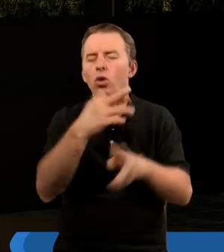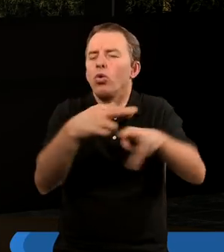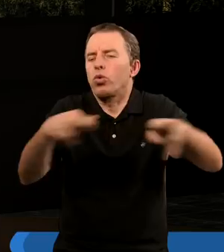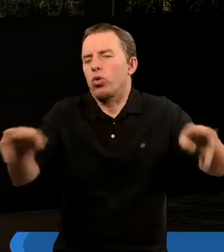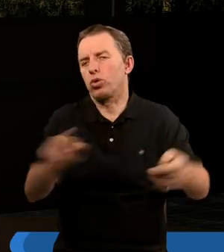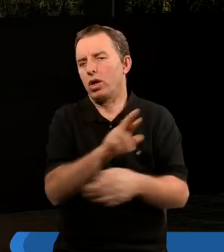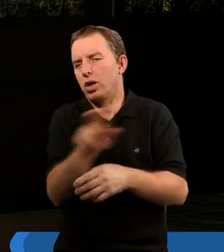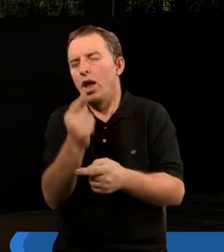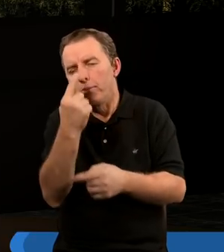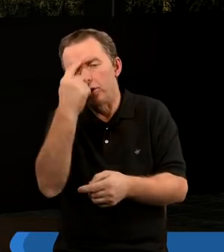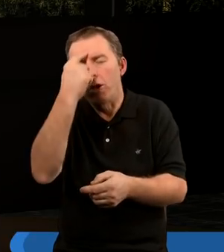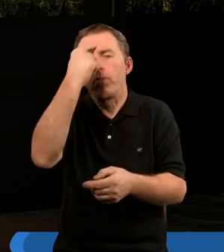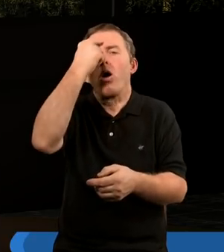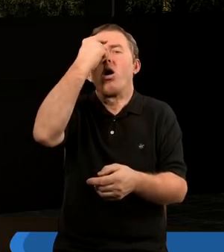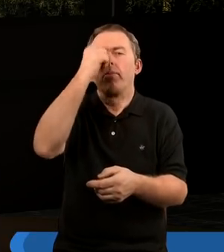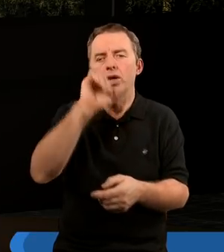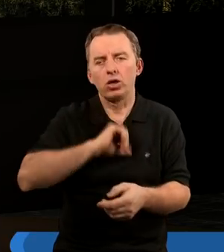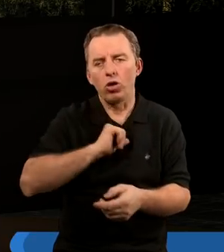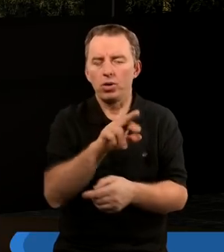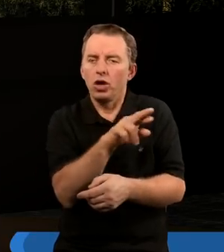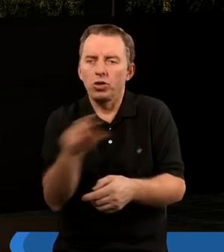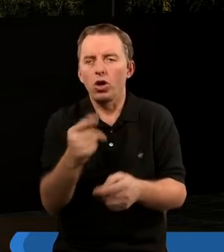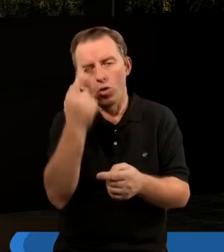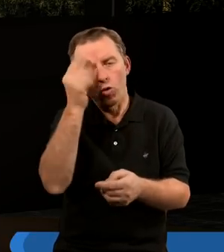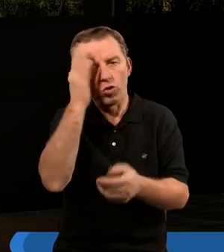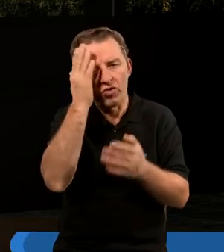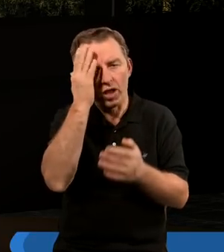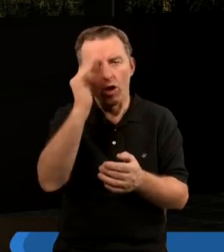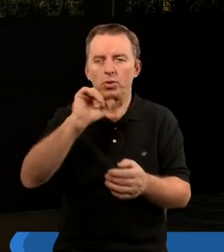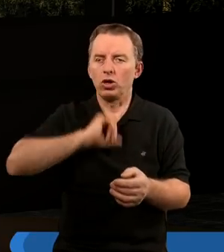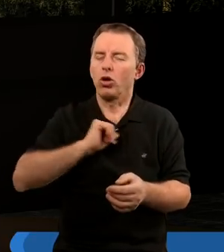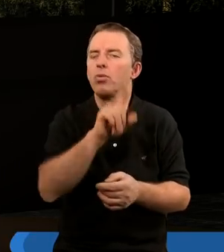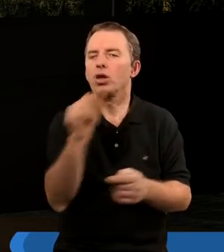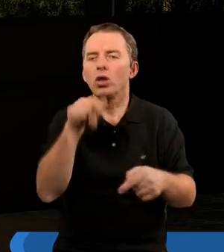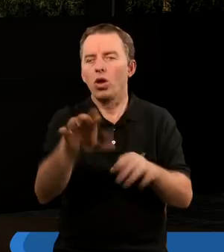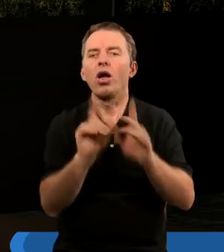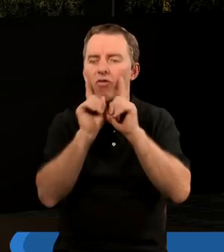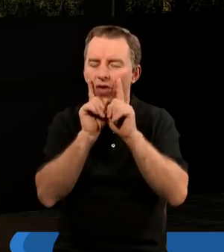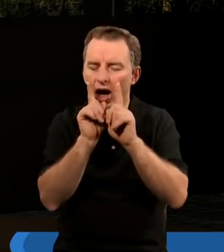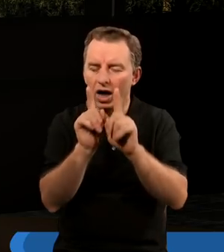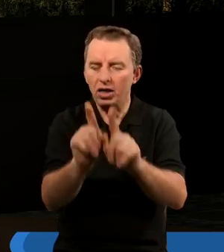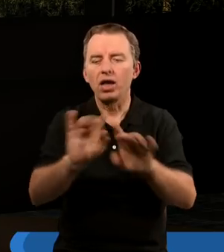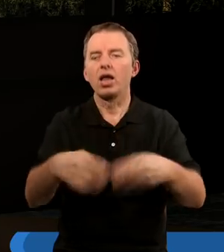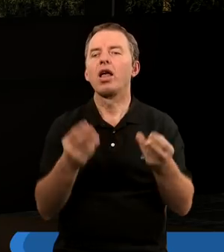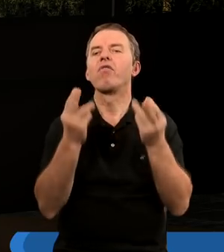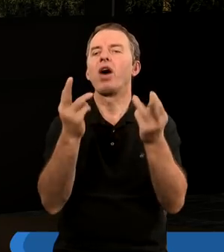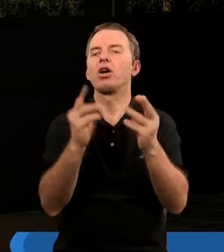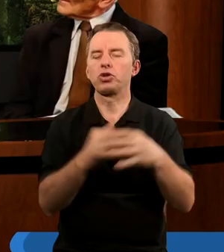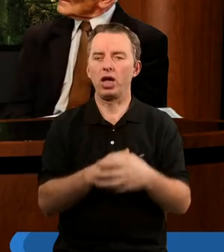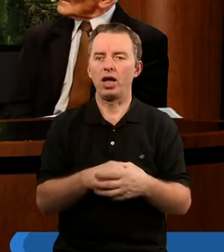rzeczami i przypomnieć sobie pewne rzeczy, uświadomić sobie to, co jest faktycznie ważne.